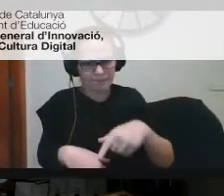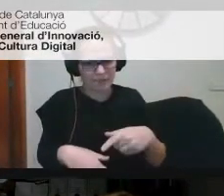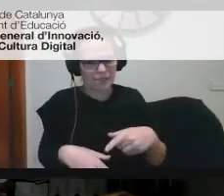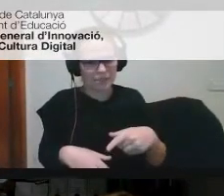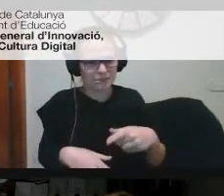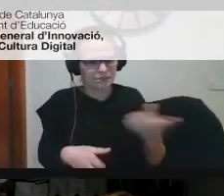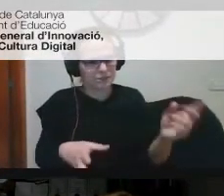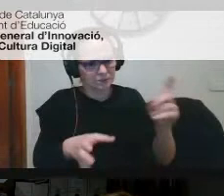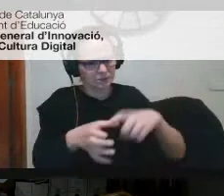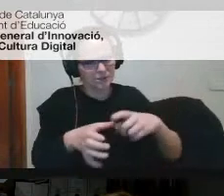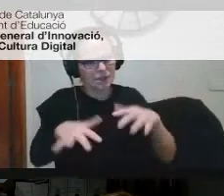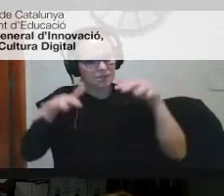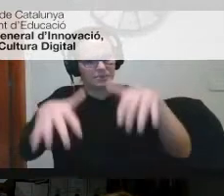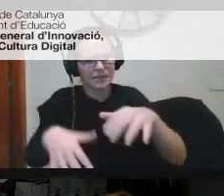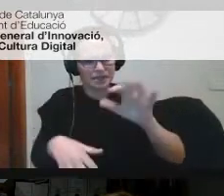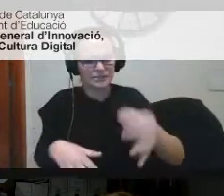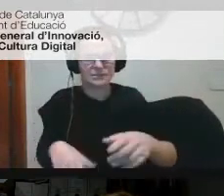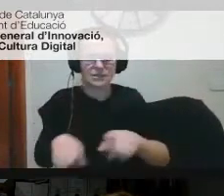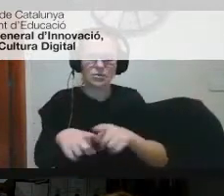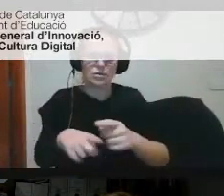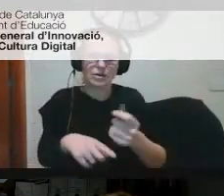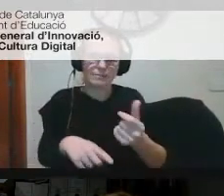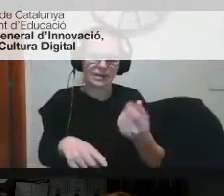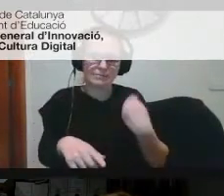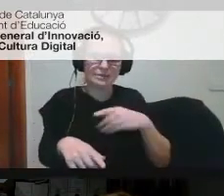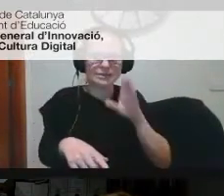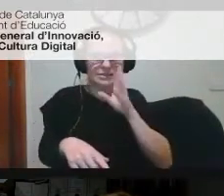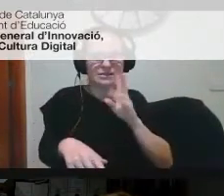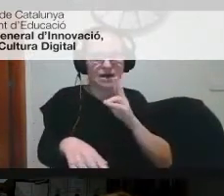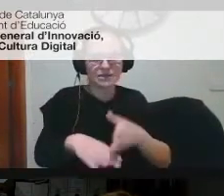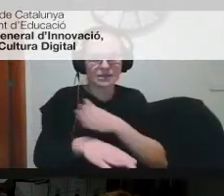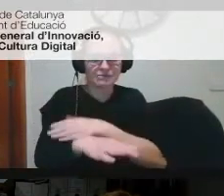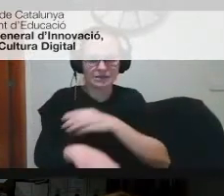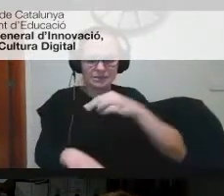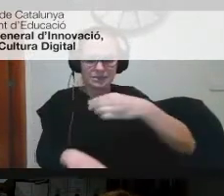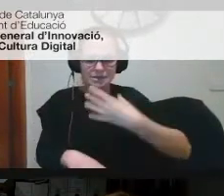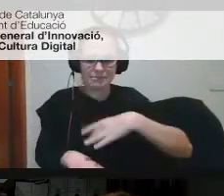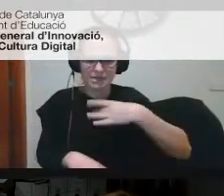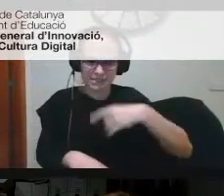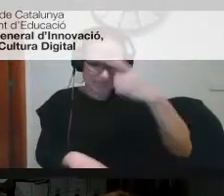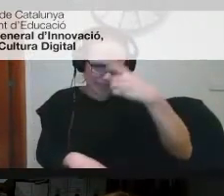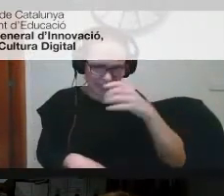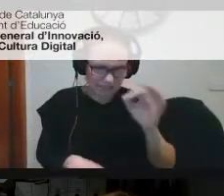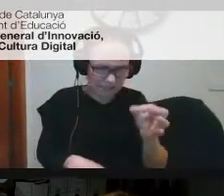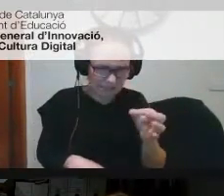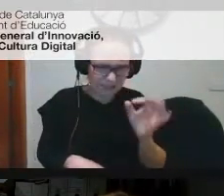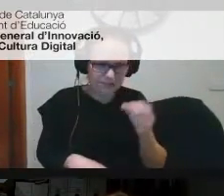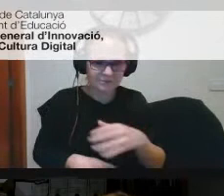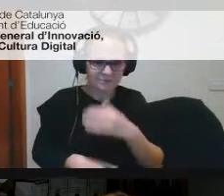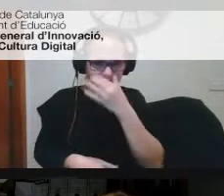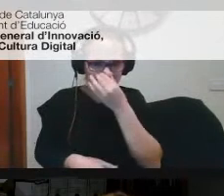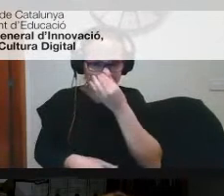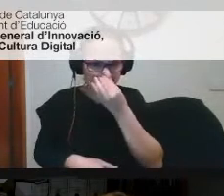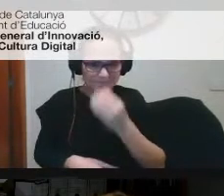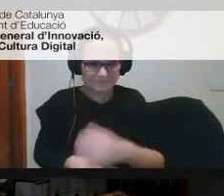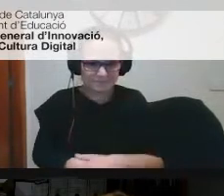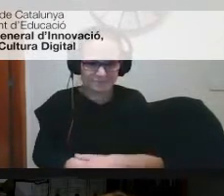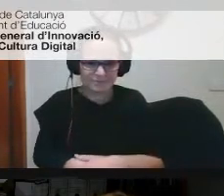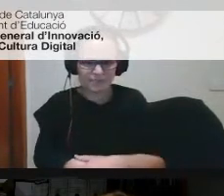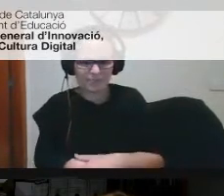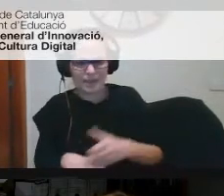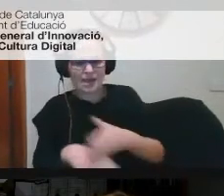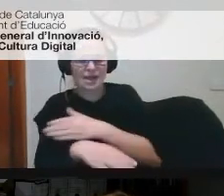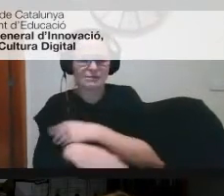compta una mica com el que deia la Mercè sí Mercè evidentment abans